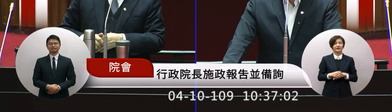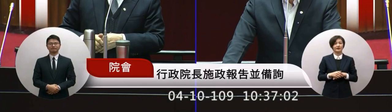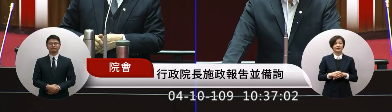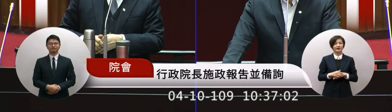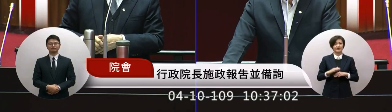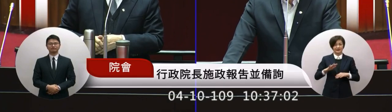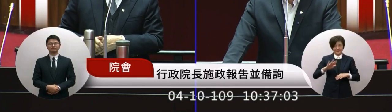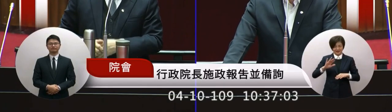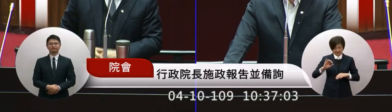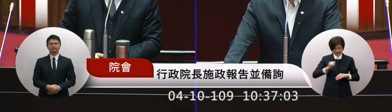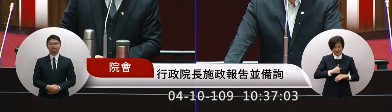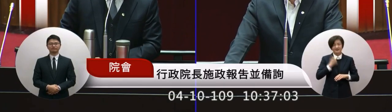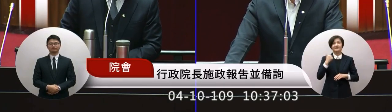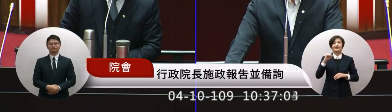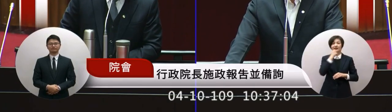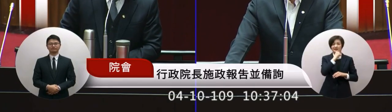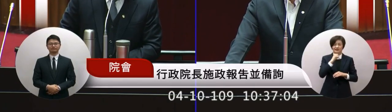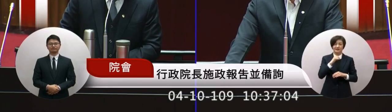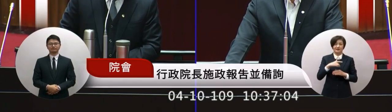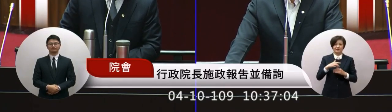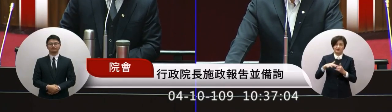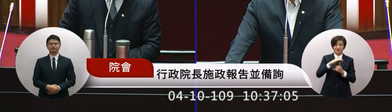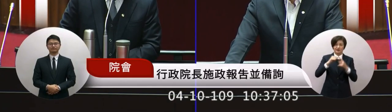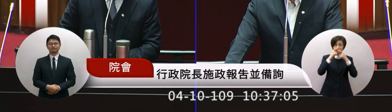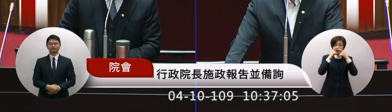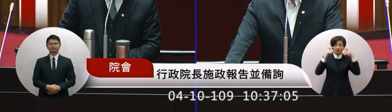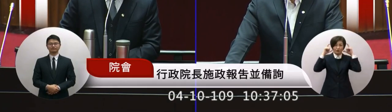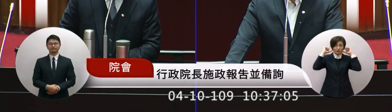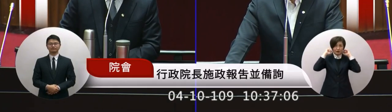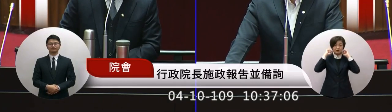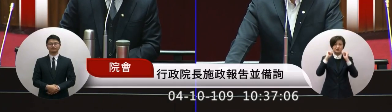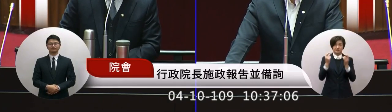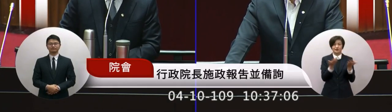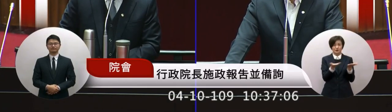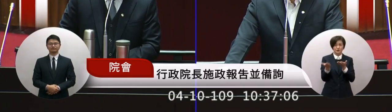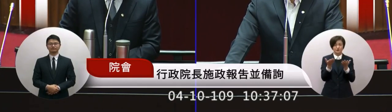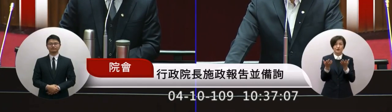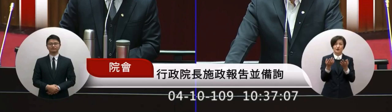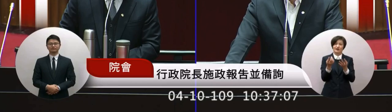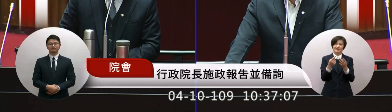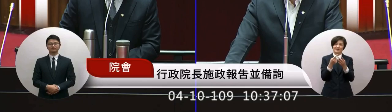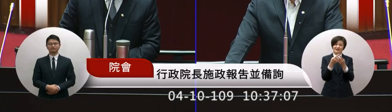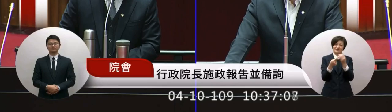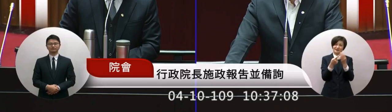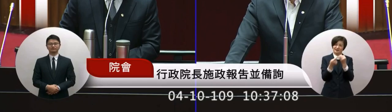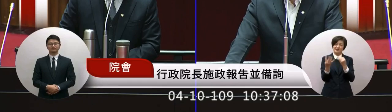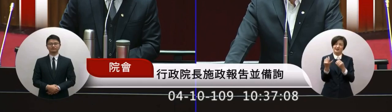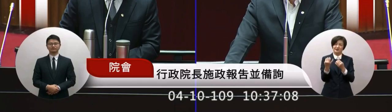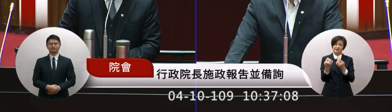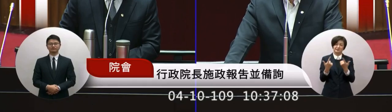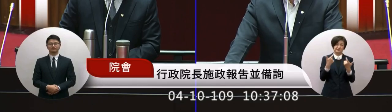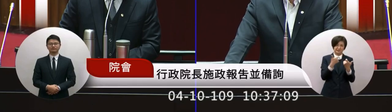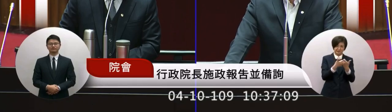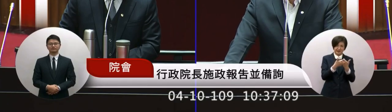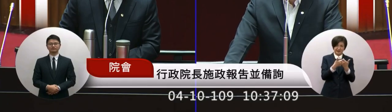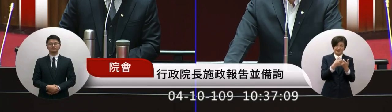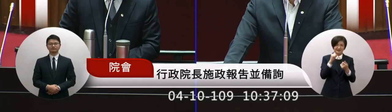台灣的口罩的數量還是不是不能夠完全因應我們全民一片